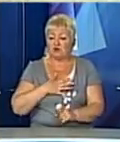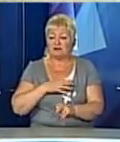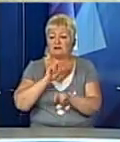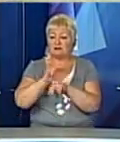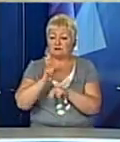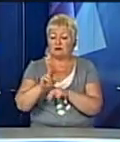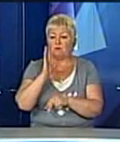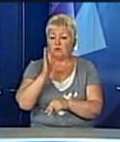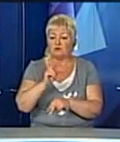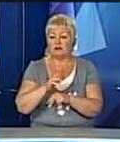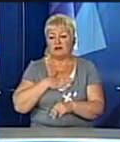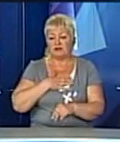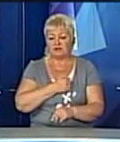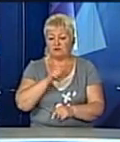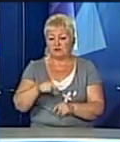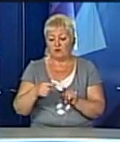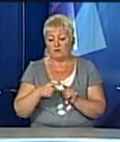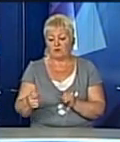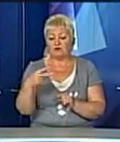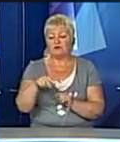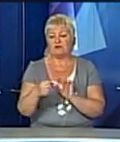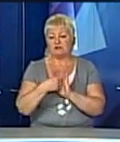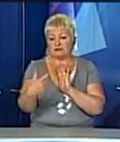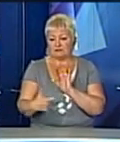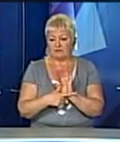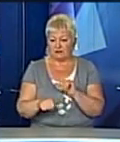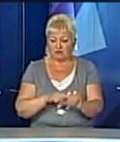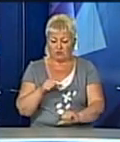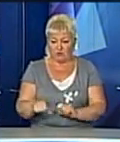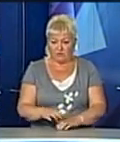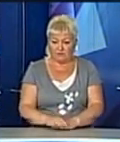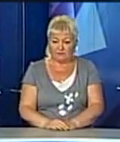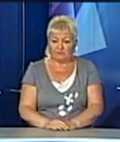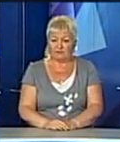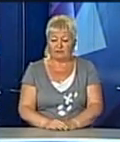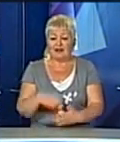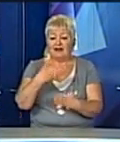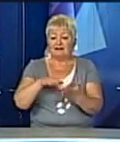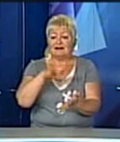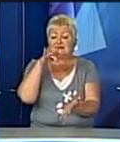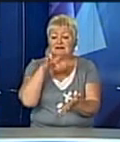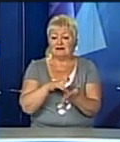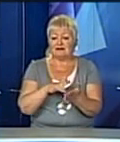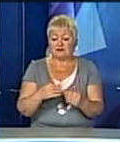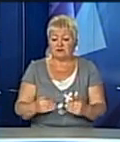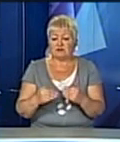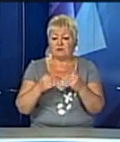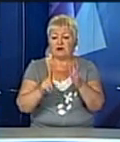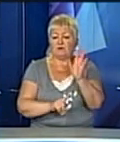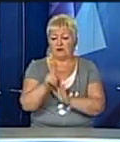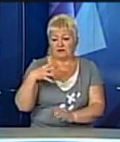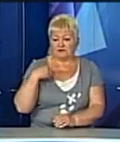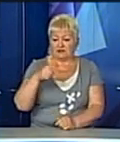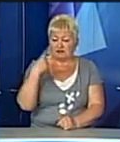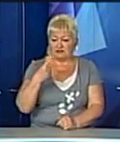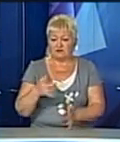навчати наших військових впродовж 2017 року. Децентралізаційний марафон стартував і на Львівщині.